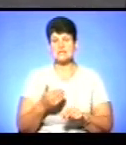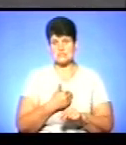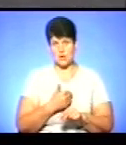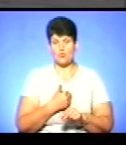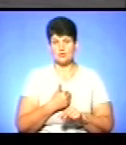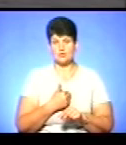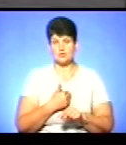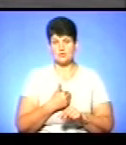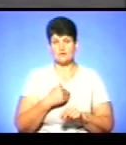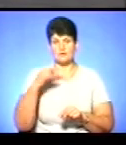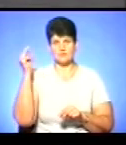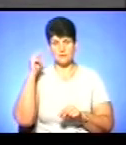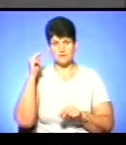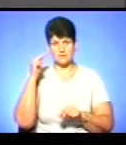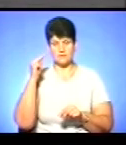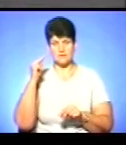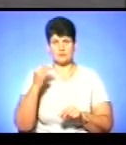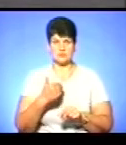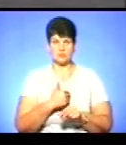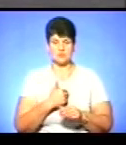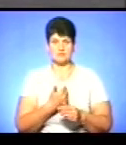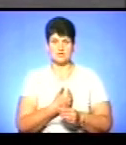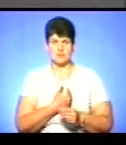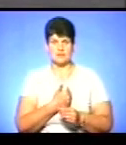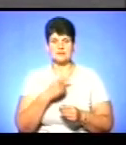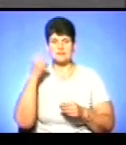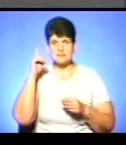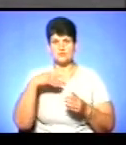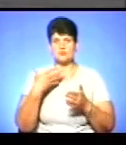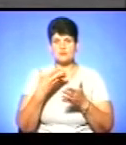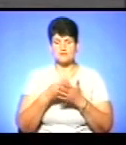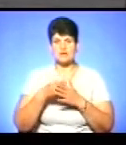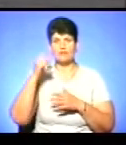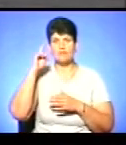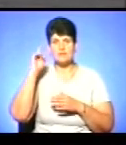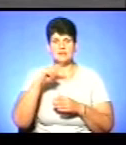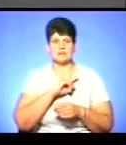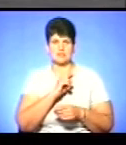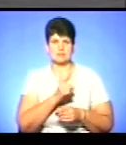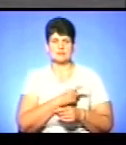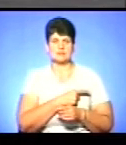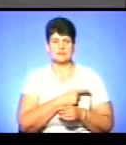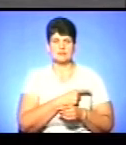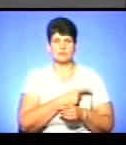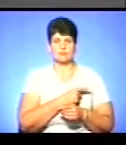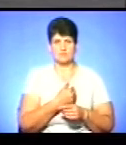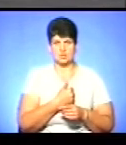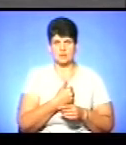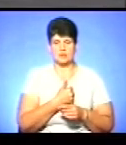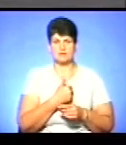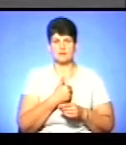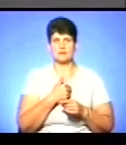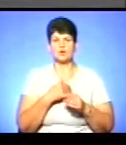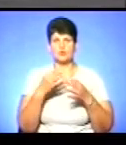пройти або виявити бажання, знаючи своє вміння, силу, виявити бажання пройти цю добровільну